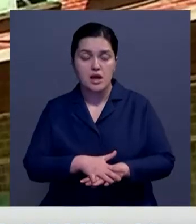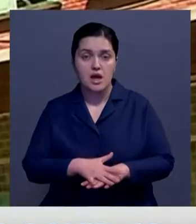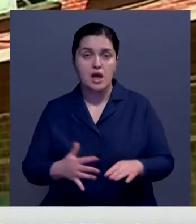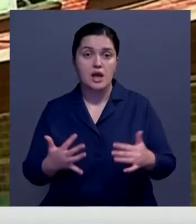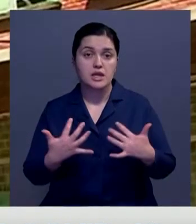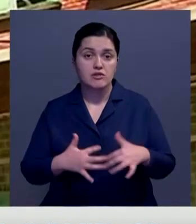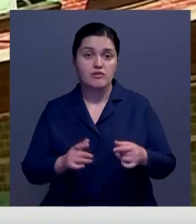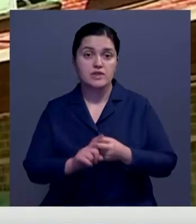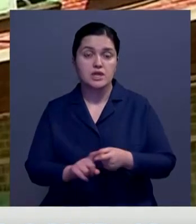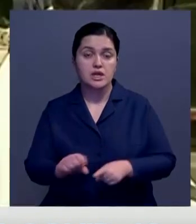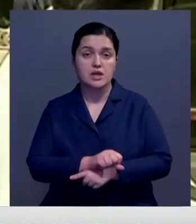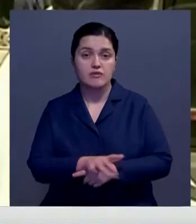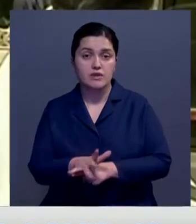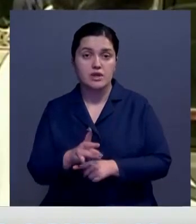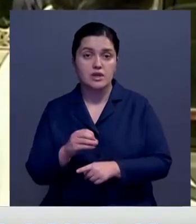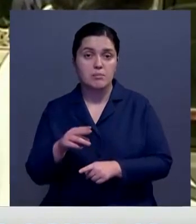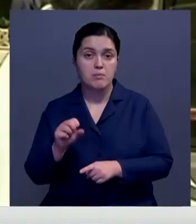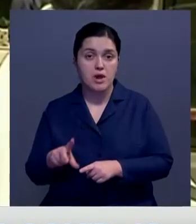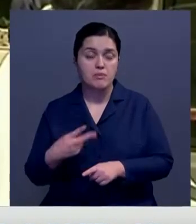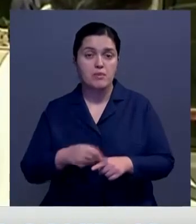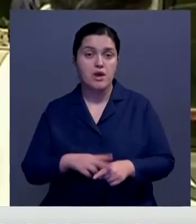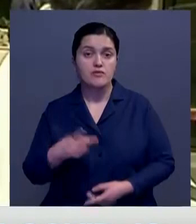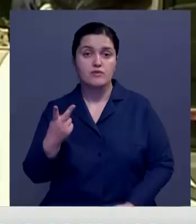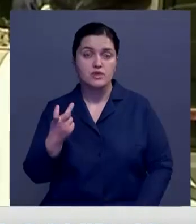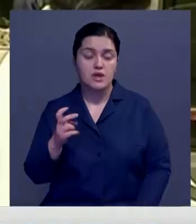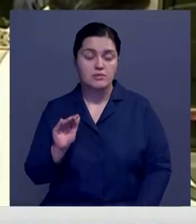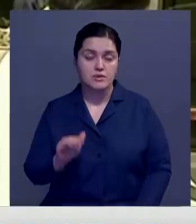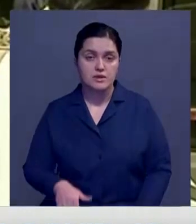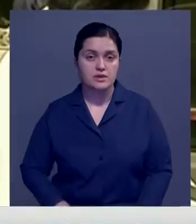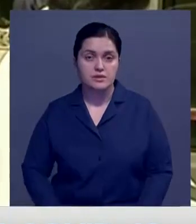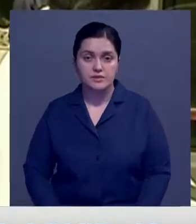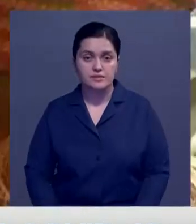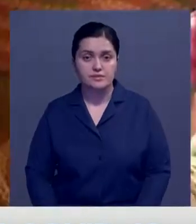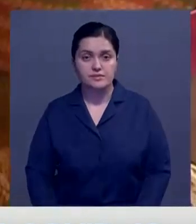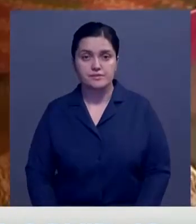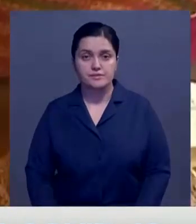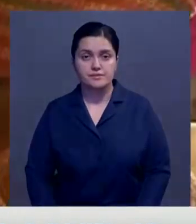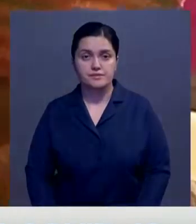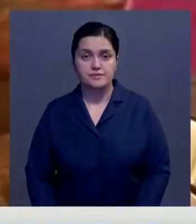Отмечу, количество инфицированных коронавирусом в Непале приближается к 200 тысячам.